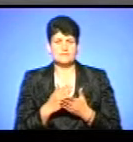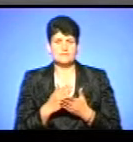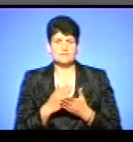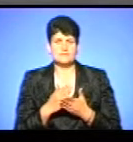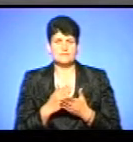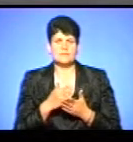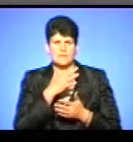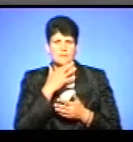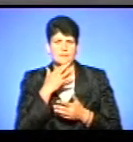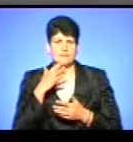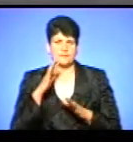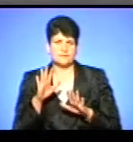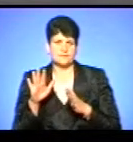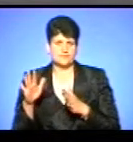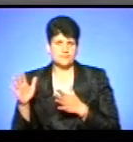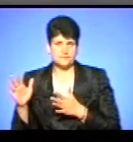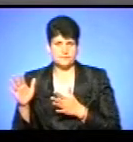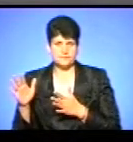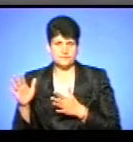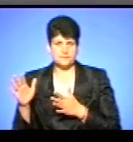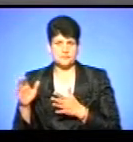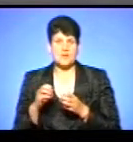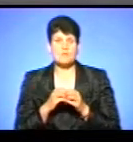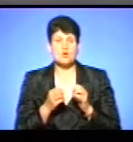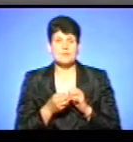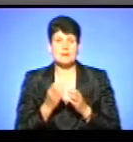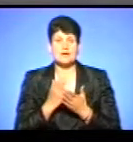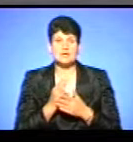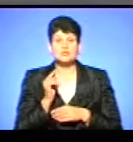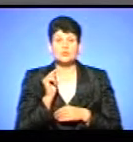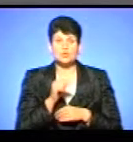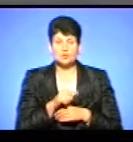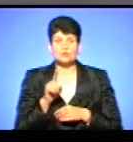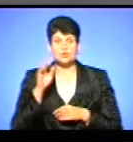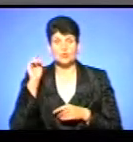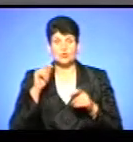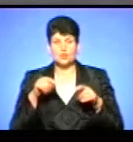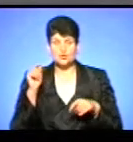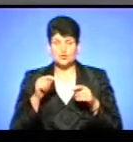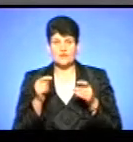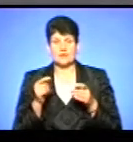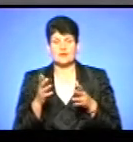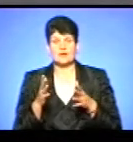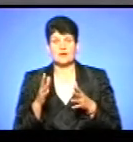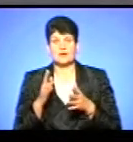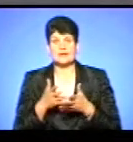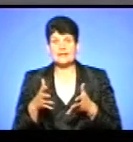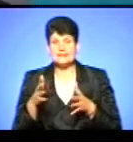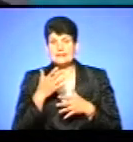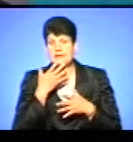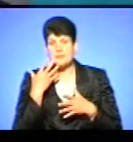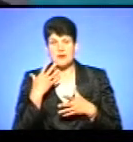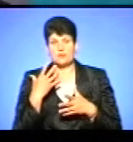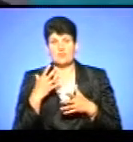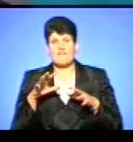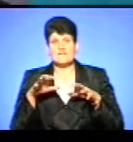воно є не поодиноке. І проблема є ще в тому, що дощові каналізації міста Тернополя не мають власника, балансу